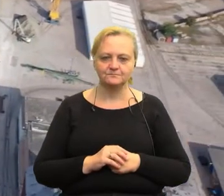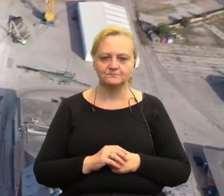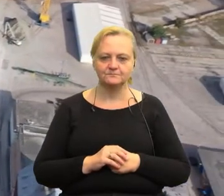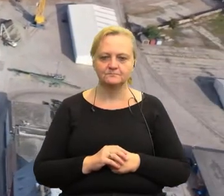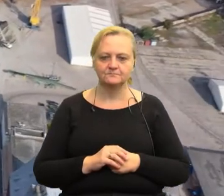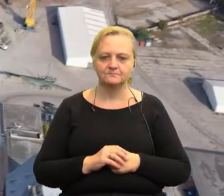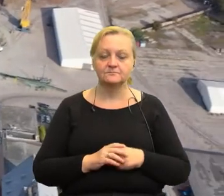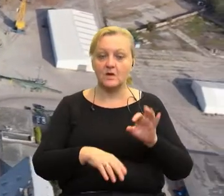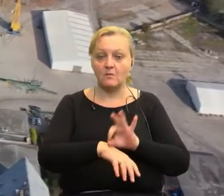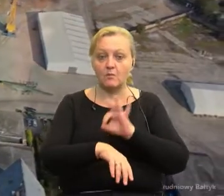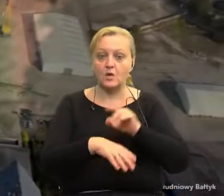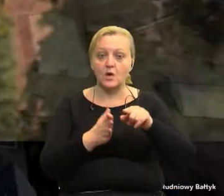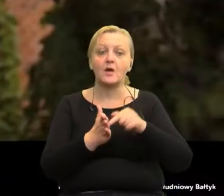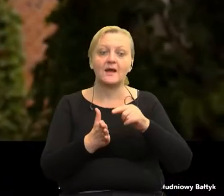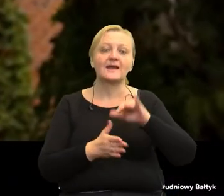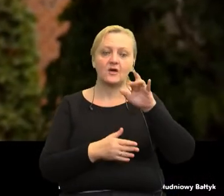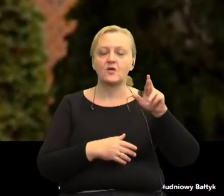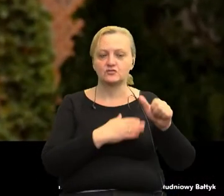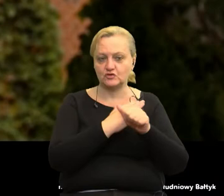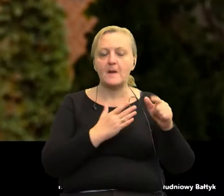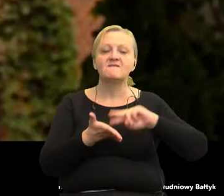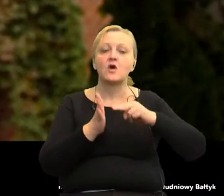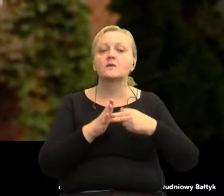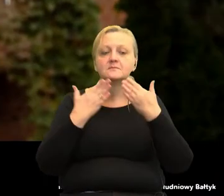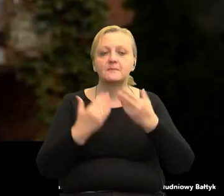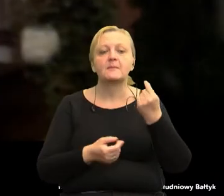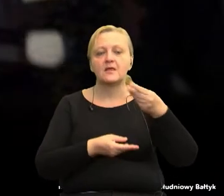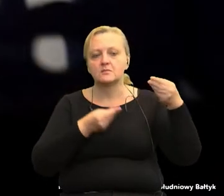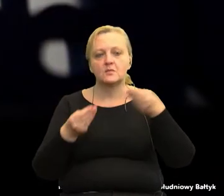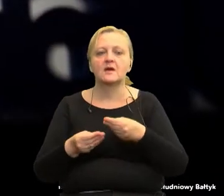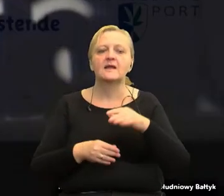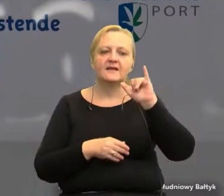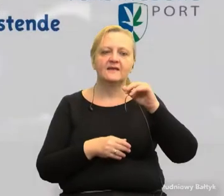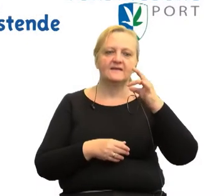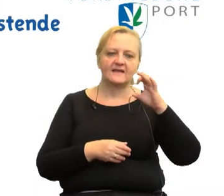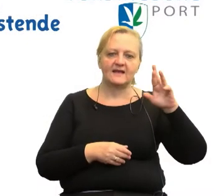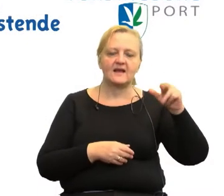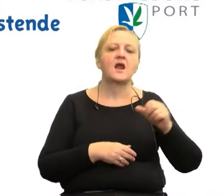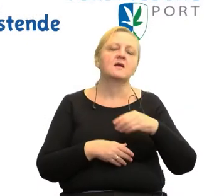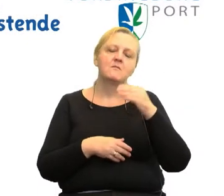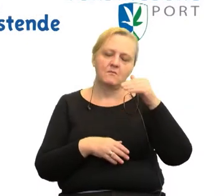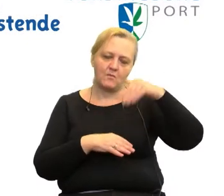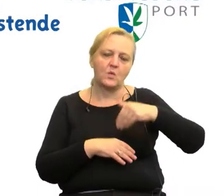Projekt Nikonę 60 zrealizowaliśmy dzięki środkom z programu Interrek Południowy Wałków.